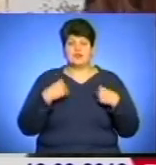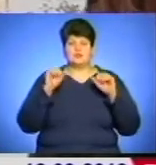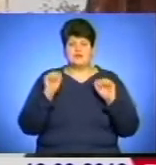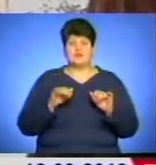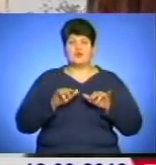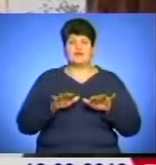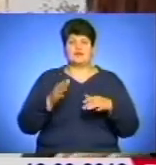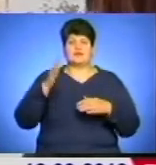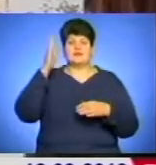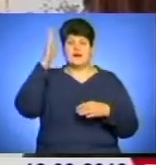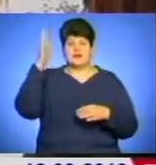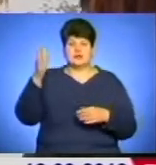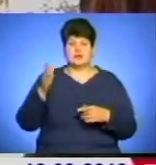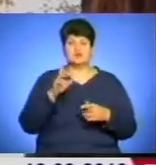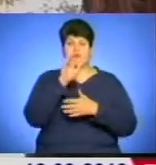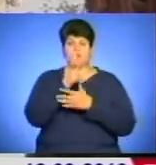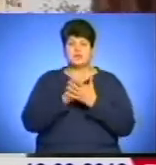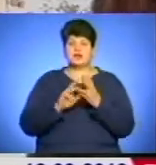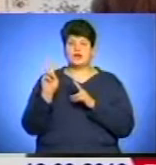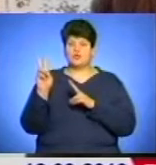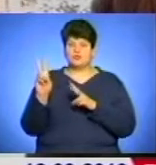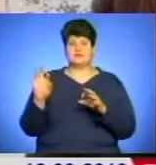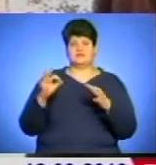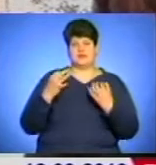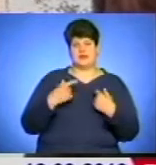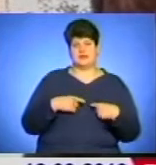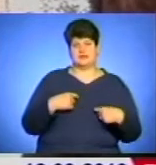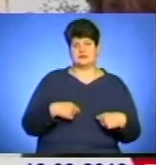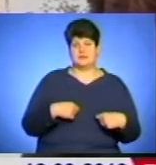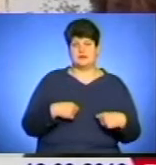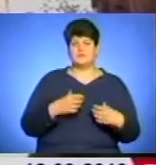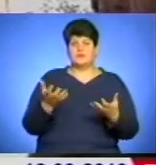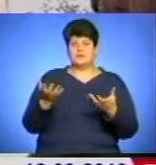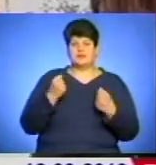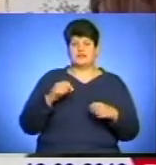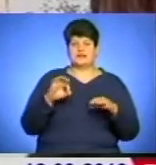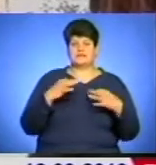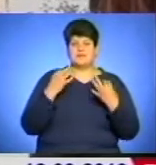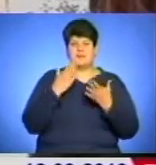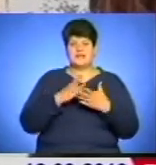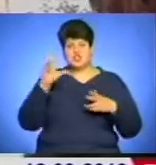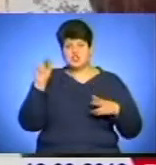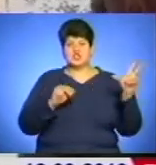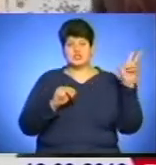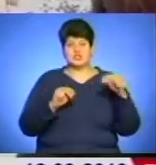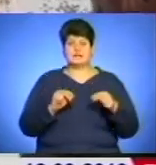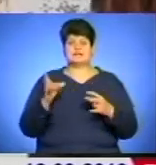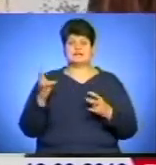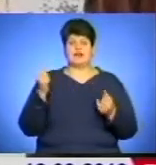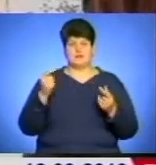людина вибачає комусь, вона в першу чергу звільняється сама. Отримавши це звільнення, вона має новий шанс на